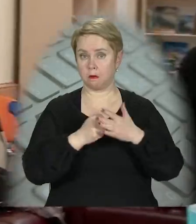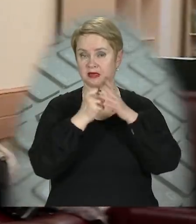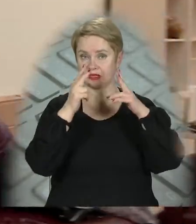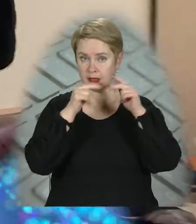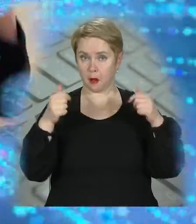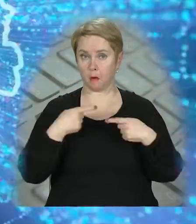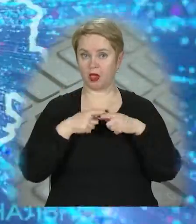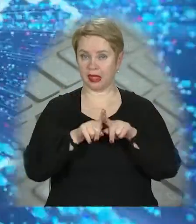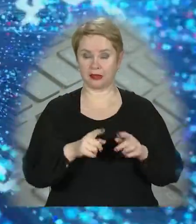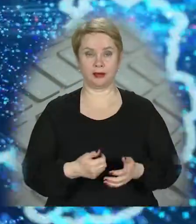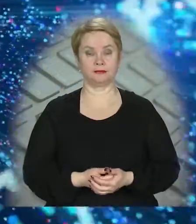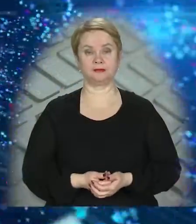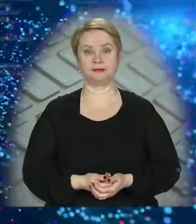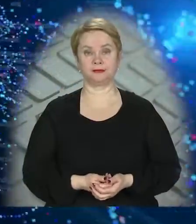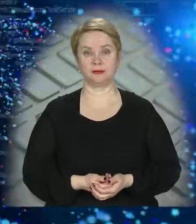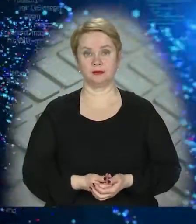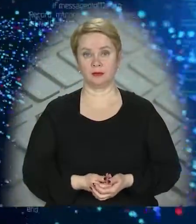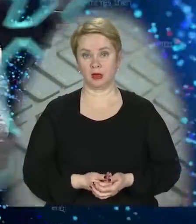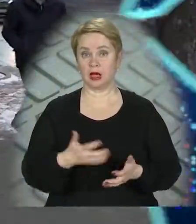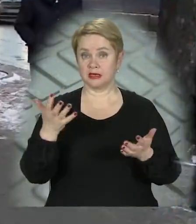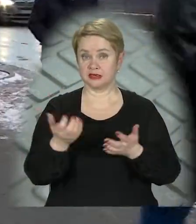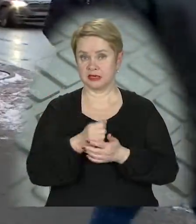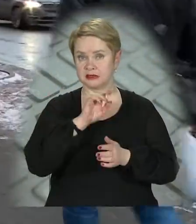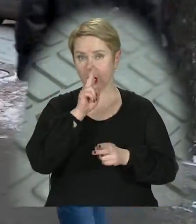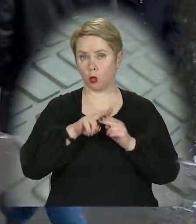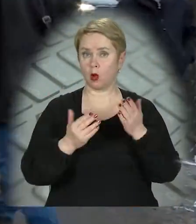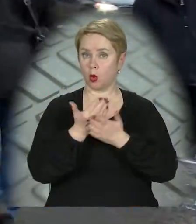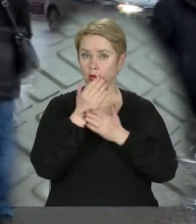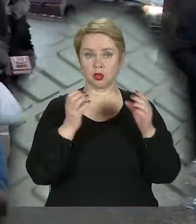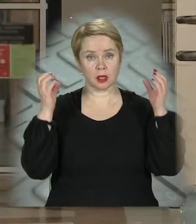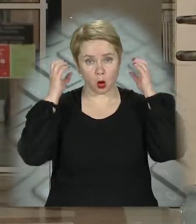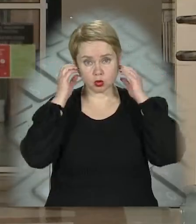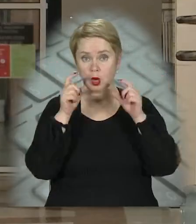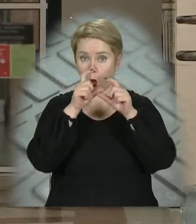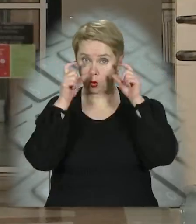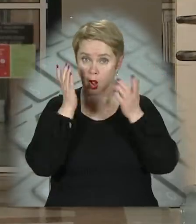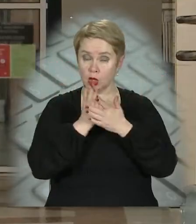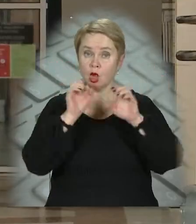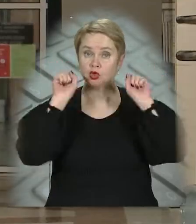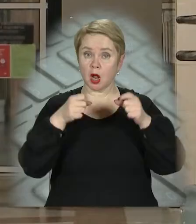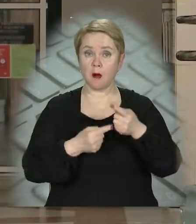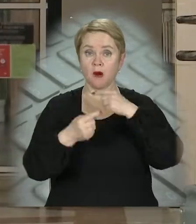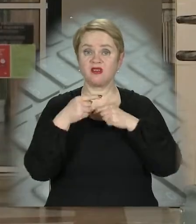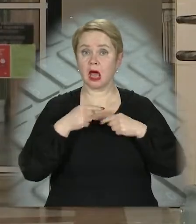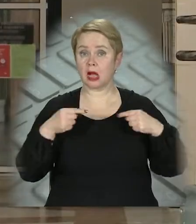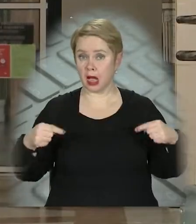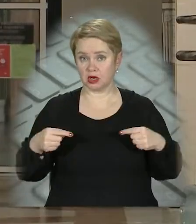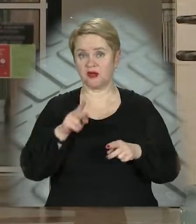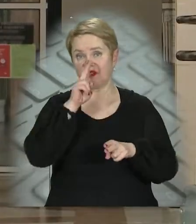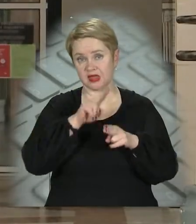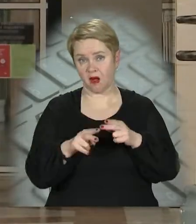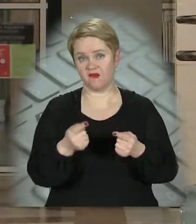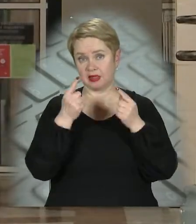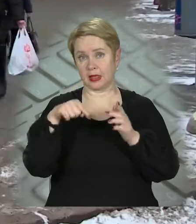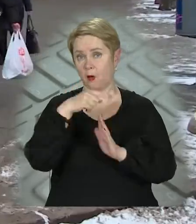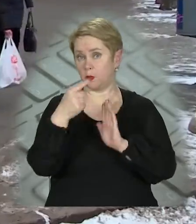Дніпропетровської політехніки. Знайти загублені рукавички, навушники чи окуляри? Чи є шанс повернути речі, втрачені